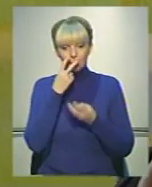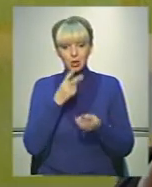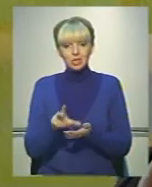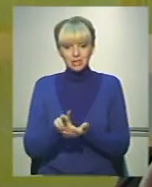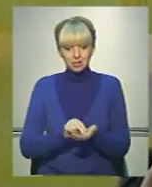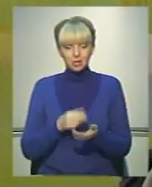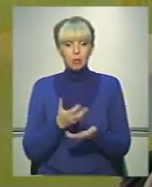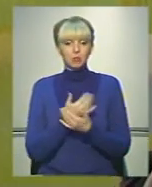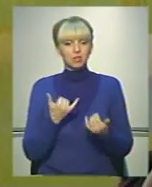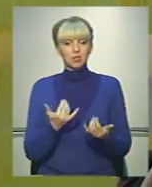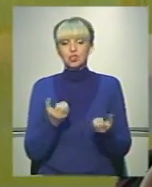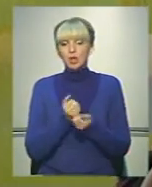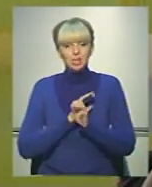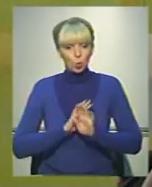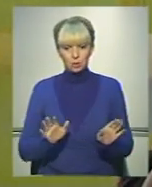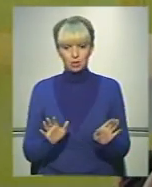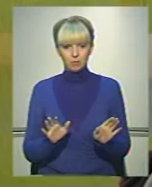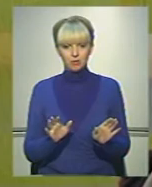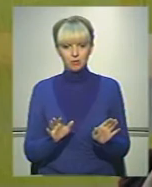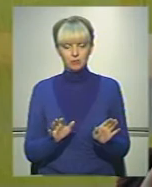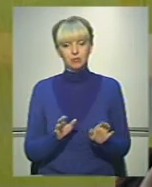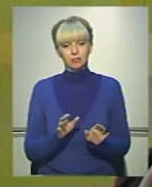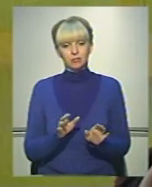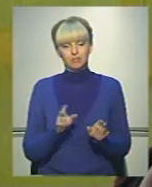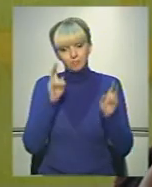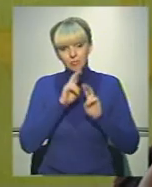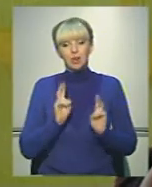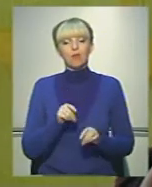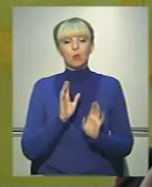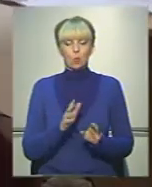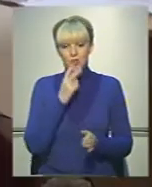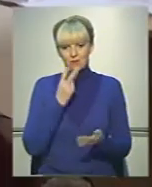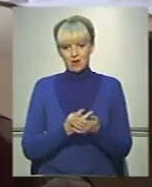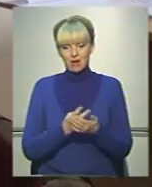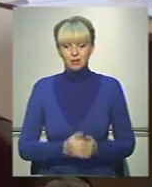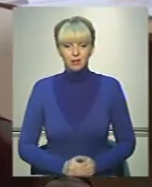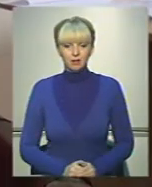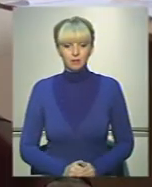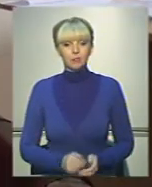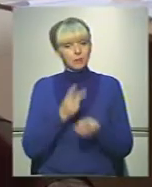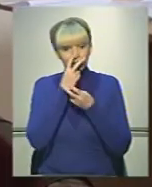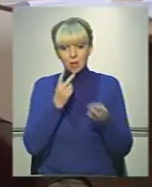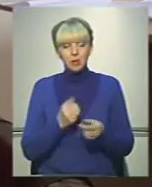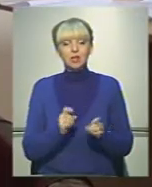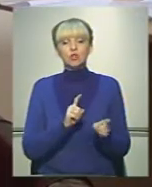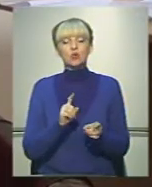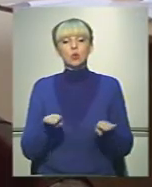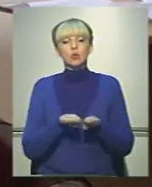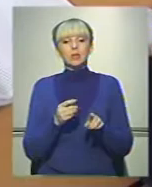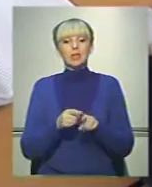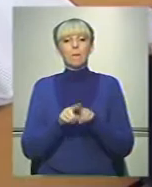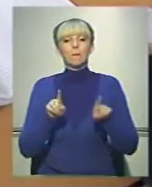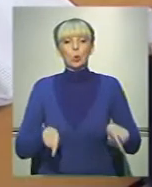але ми ще не отримали і не знаємо, як вони будуть виглядати. Не бачили, на що схожі ці